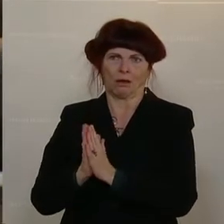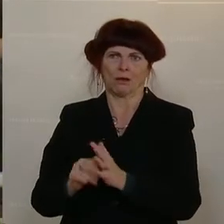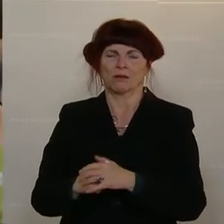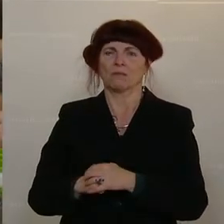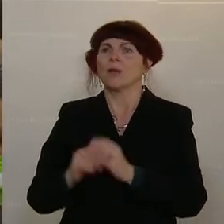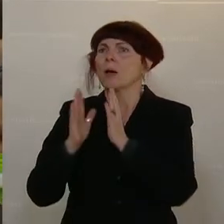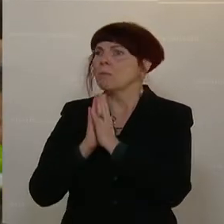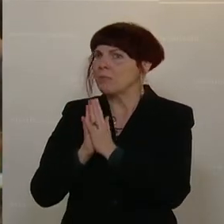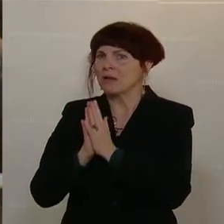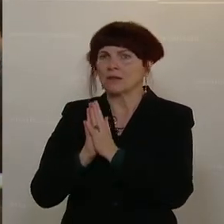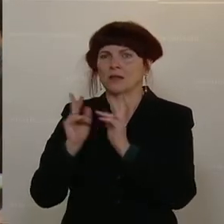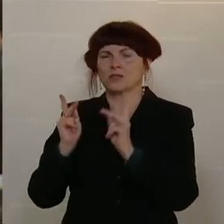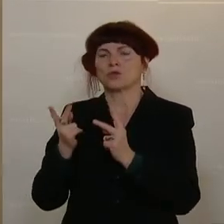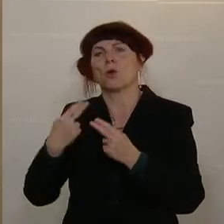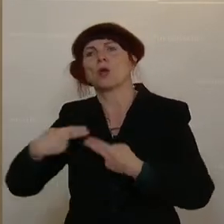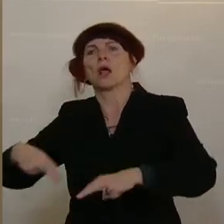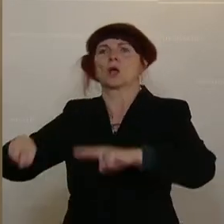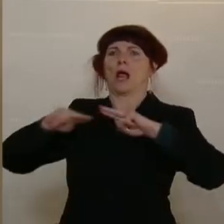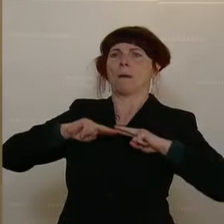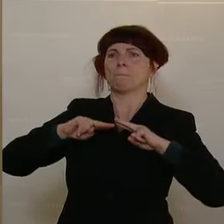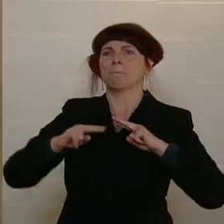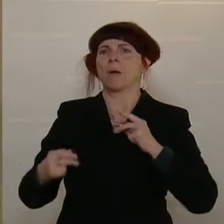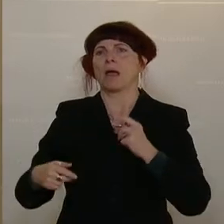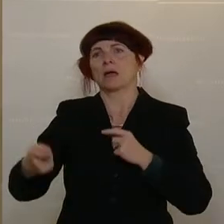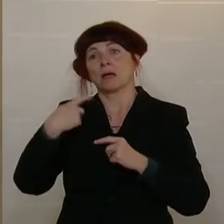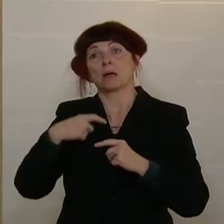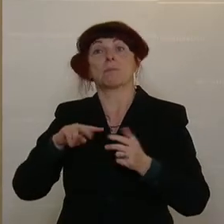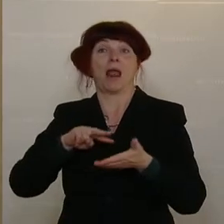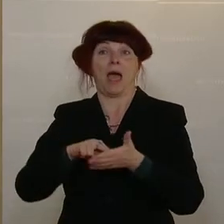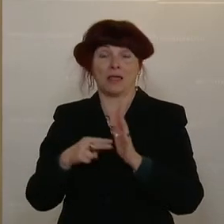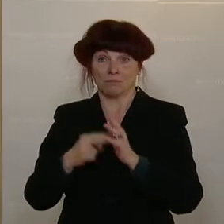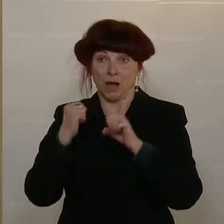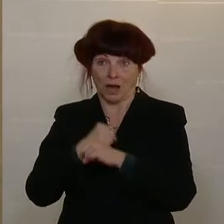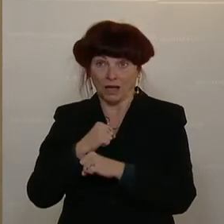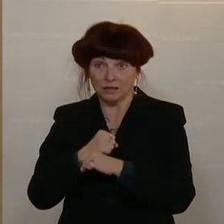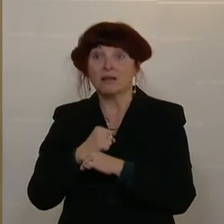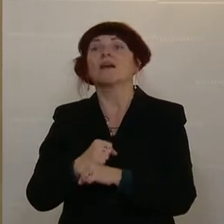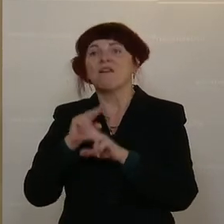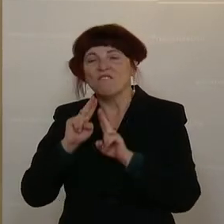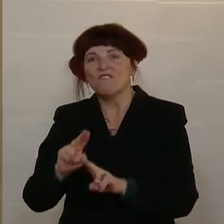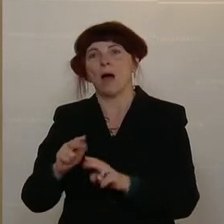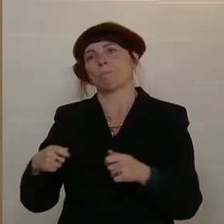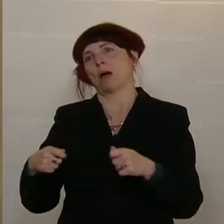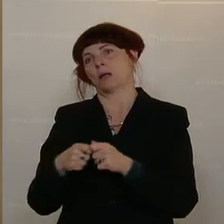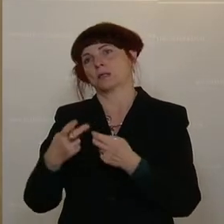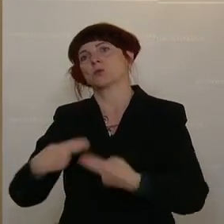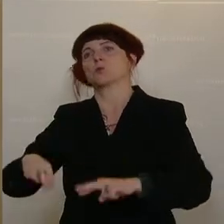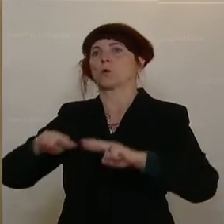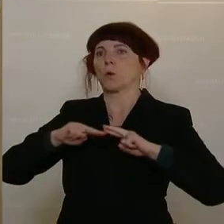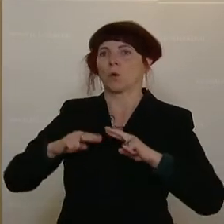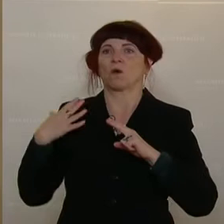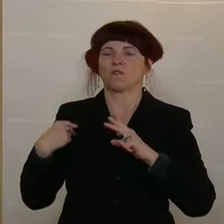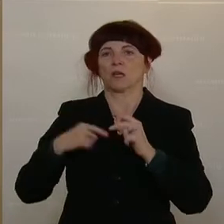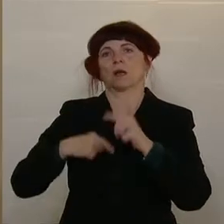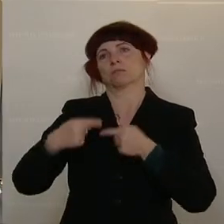Setzen Sie bitte einen Comeback-Plan um, der seinen Namen auch verdient hat. In der Problemanalyse, Frau